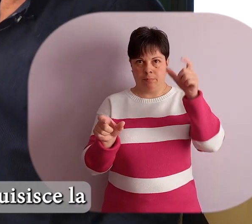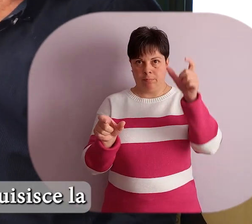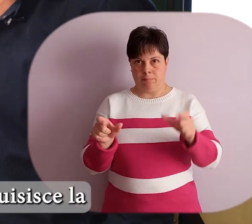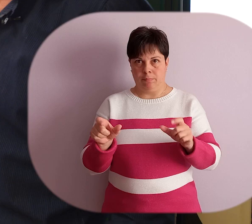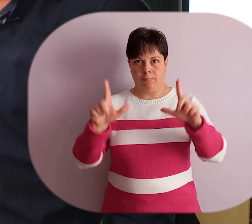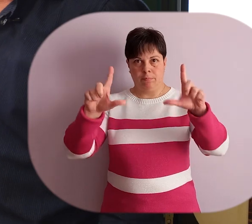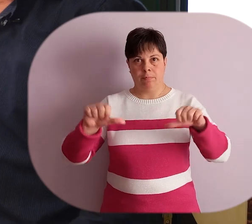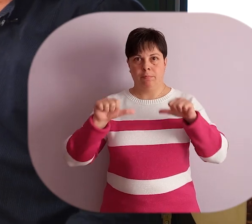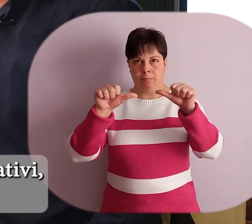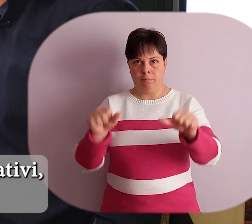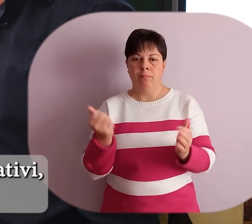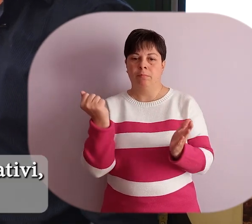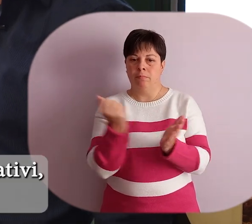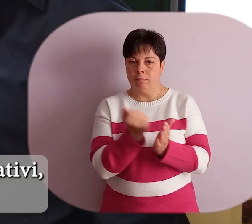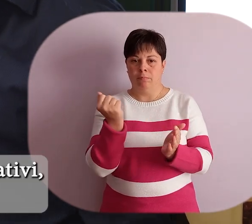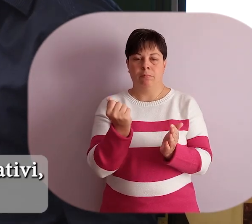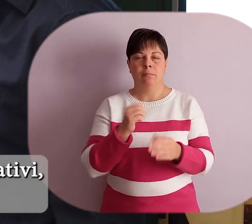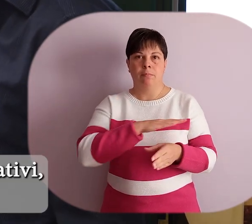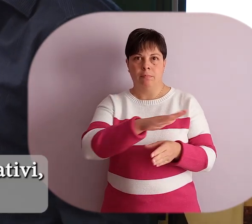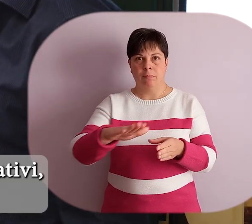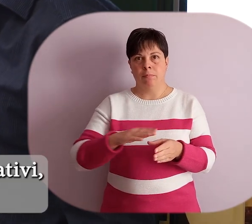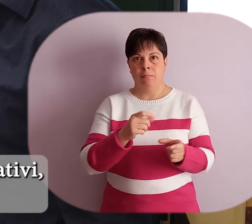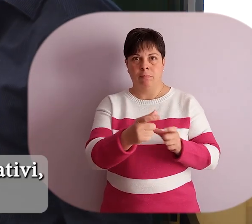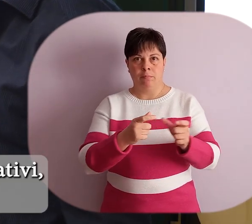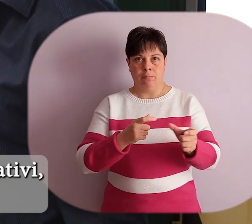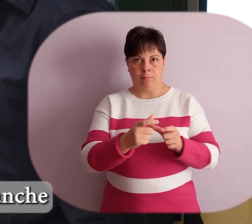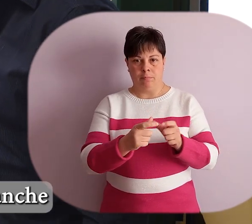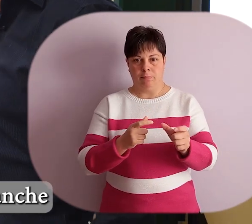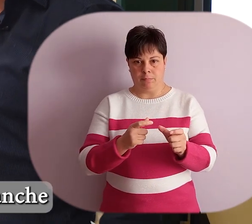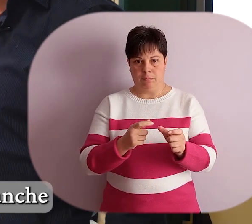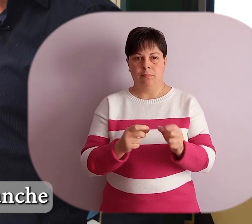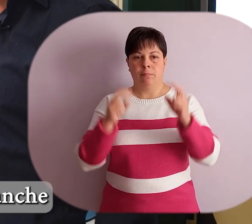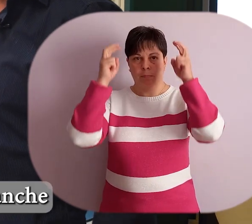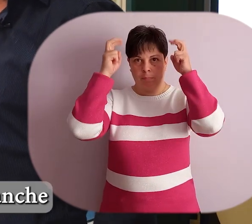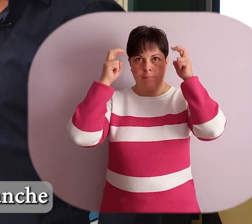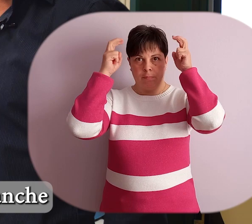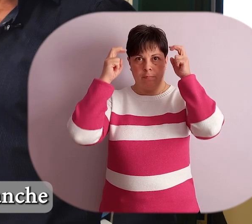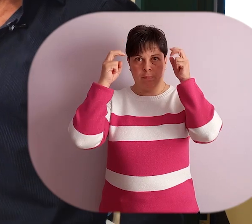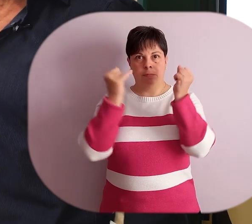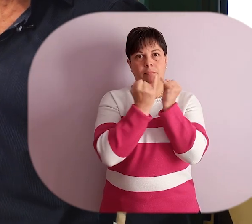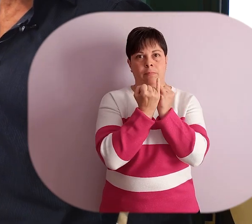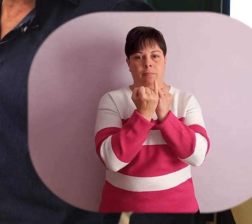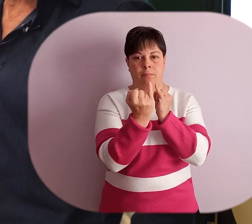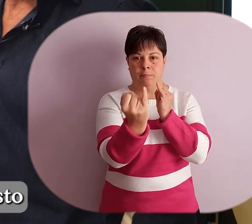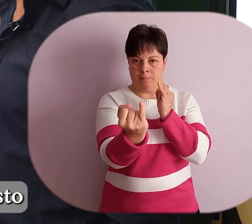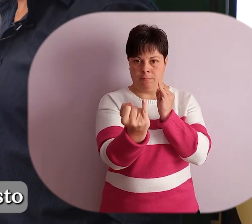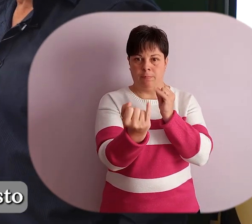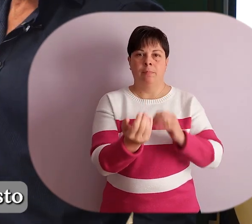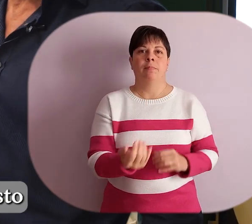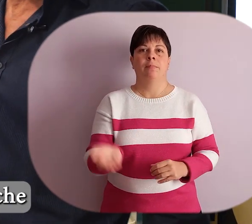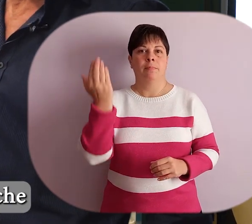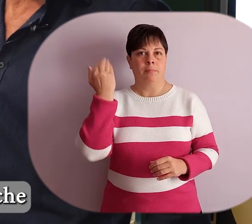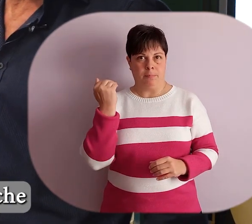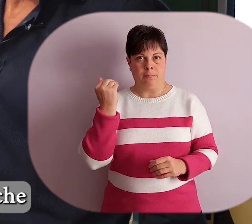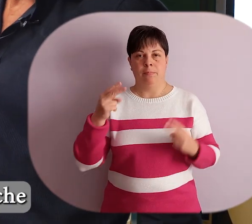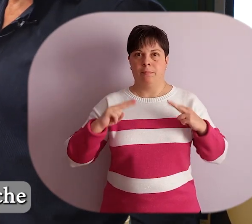acquisisce la competenza di costruire dei setting lavorativi, quella di occuparsi indirettamente anche delle altre persone preparando